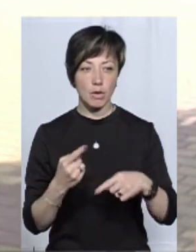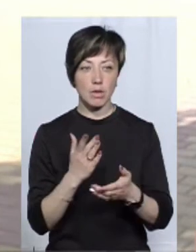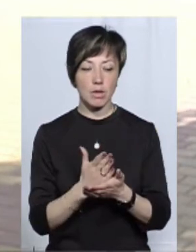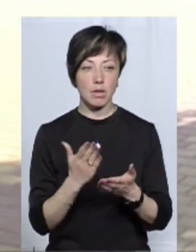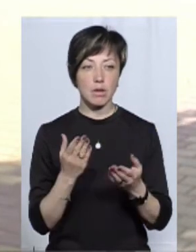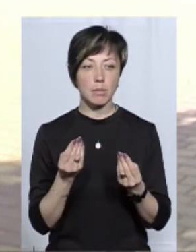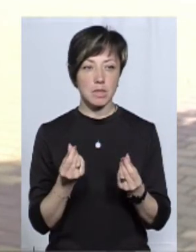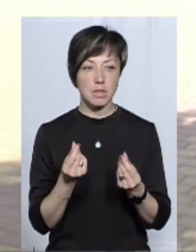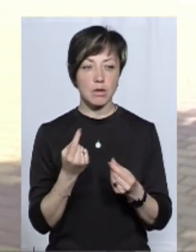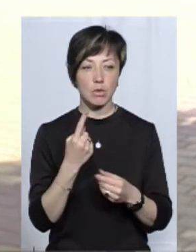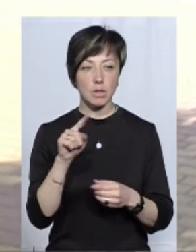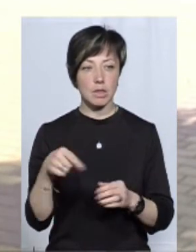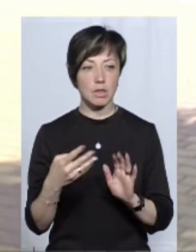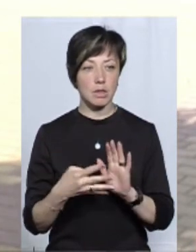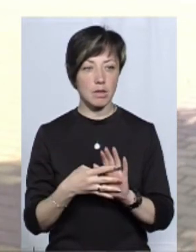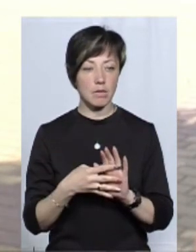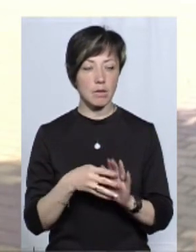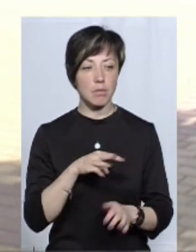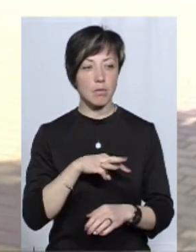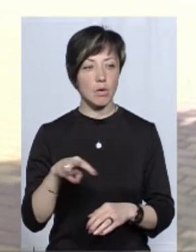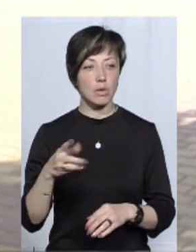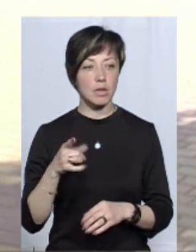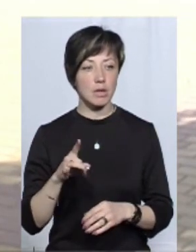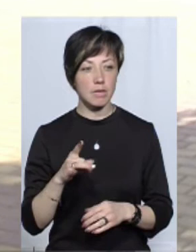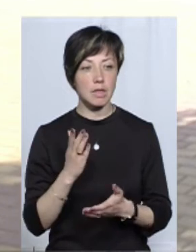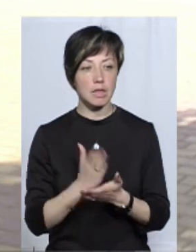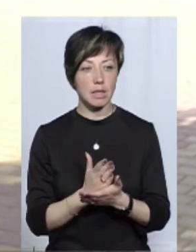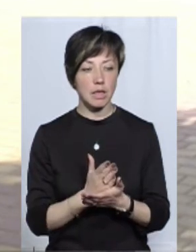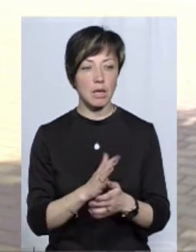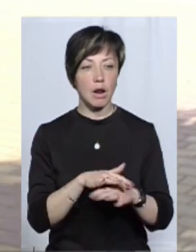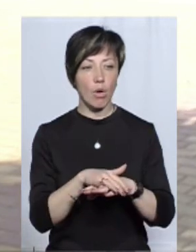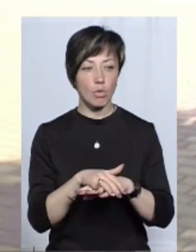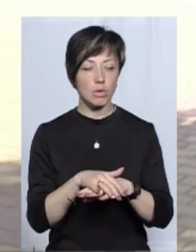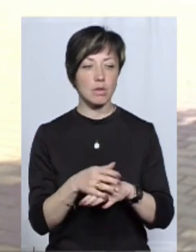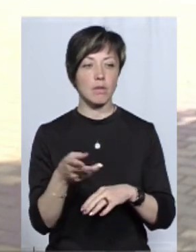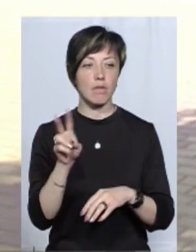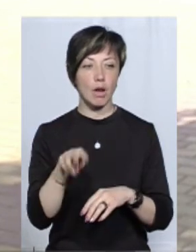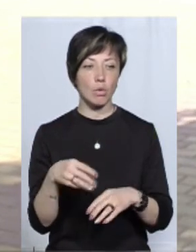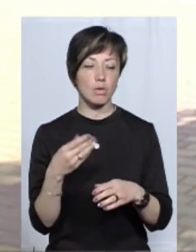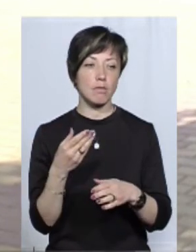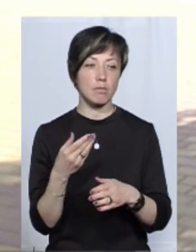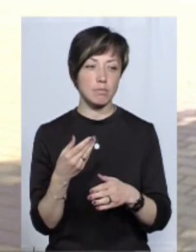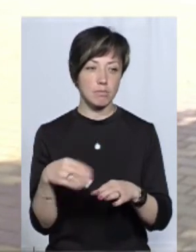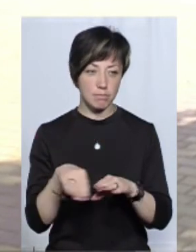в бізнесі на 1,9 млн грн, є рахунки валютні в банку,